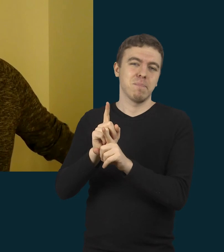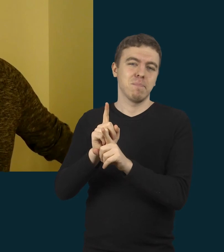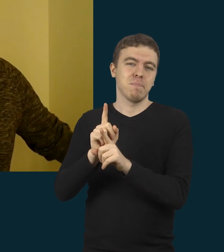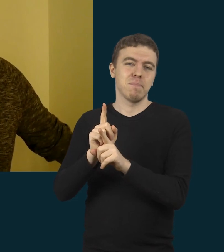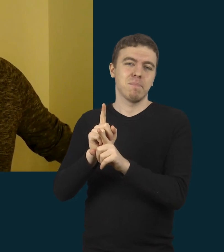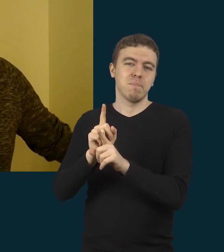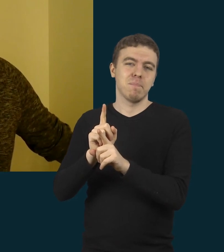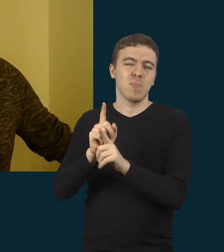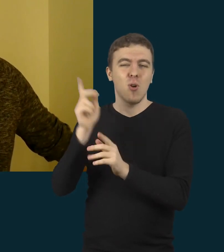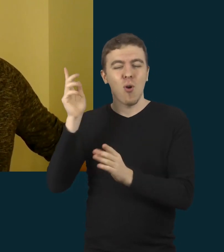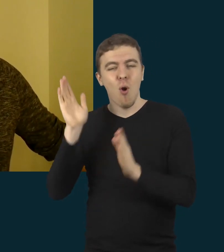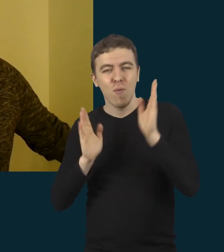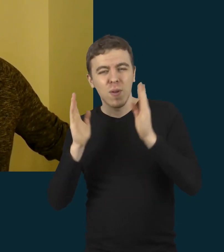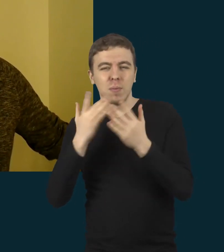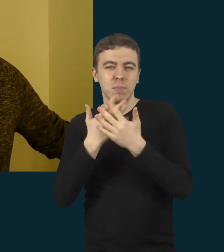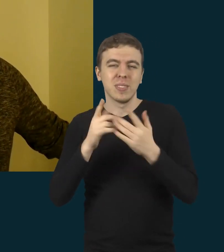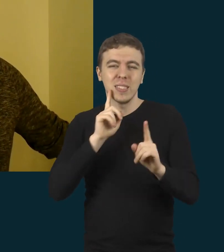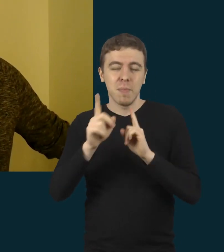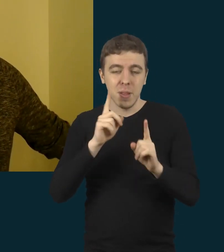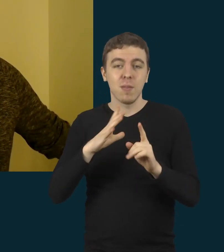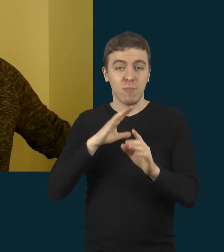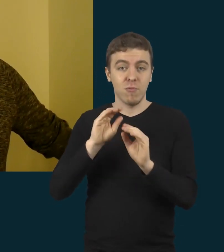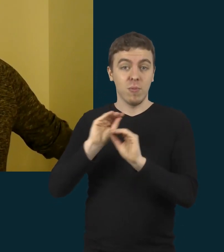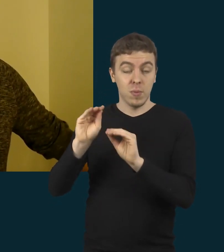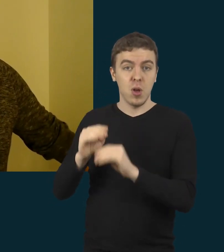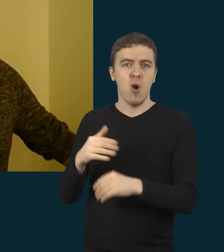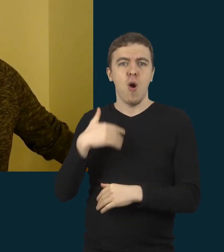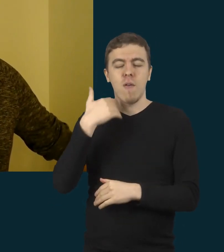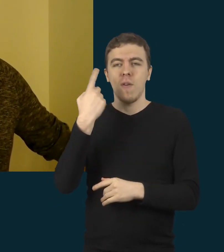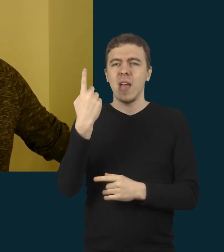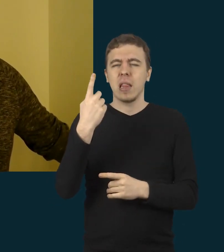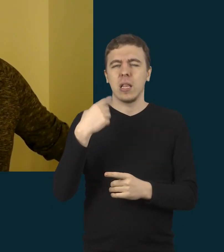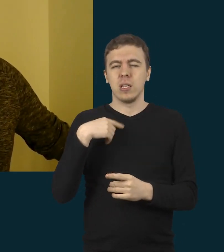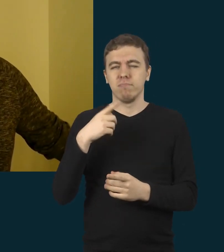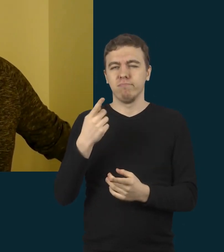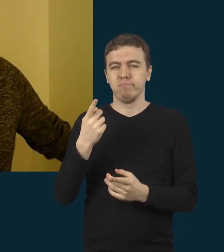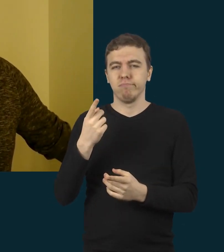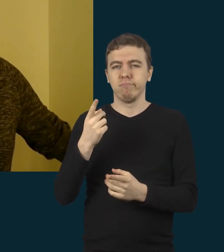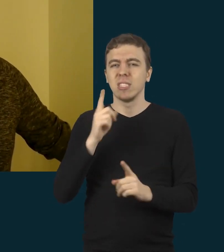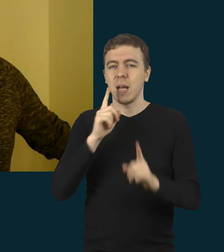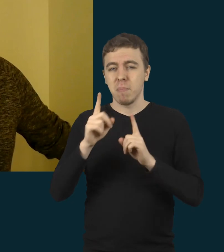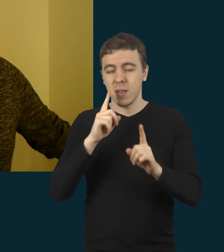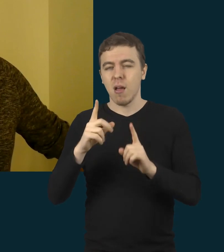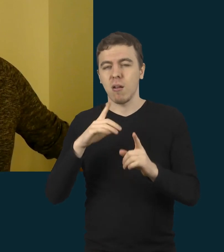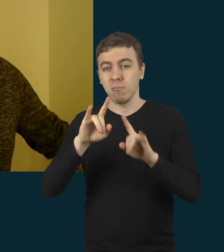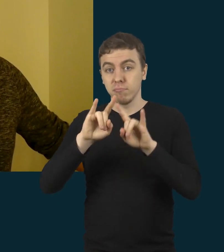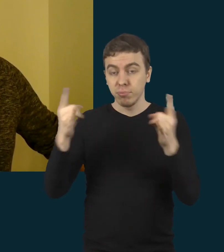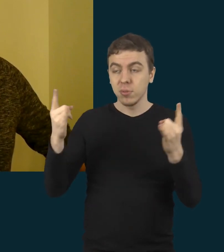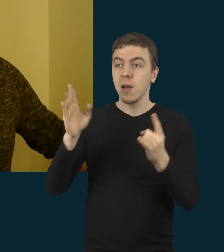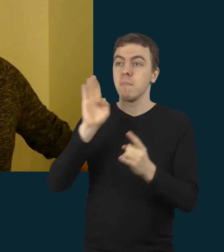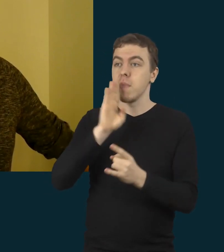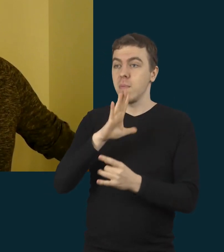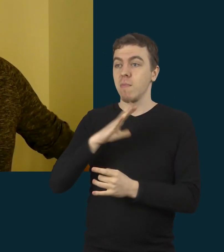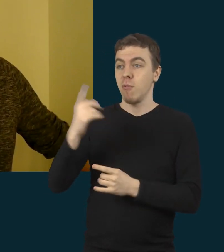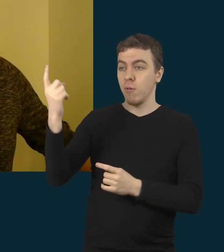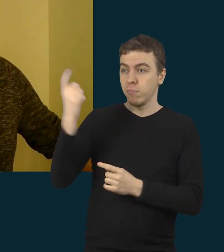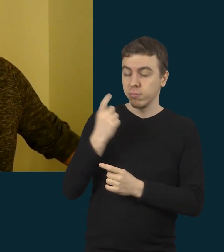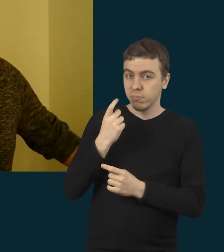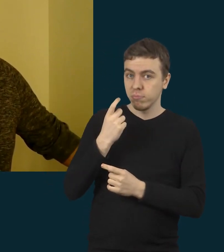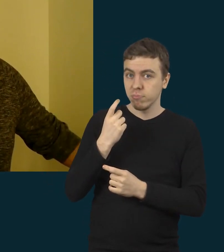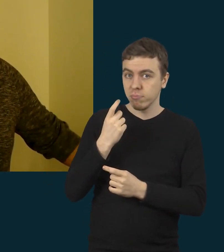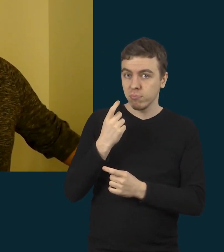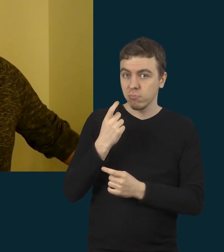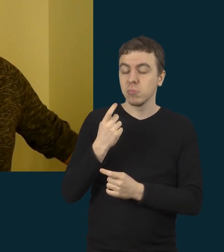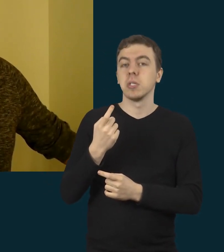vieno seminaro aš gavau jau skambutį, kai skambino mama ir sako, žinot, ką jūs darot, gal galit pakonsultuoti ir mūsų mokytoje.